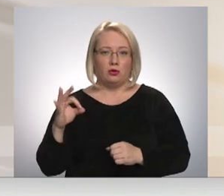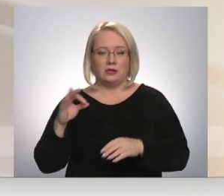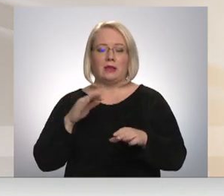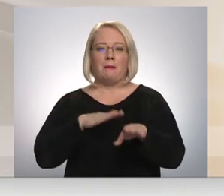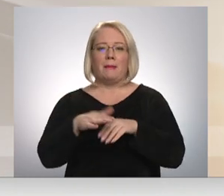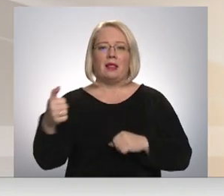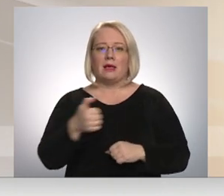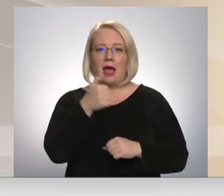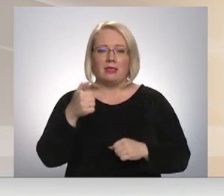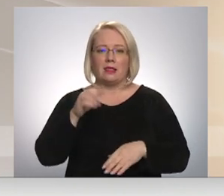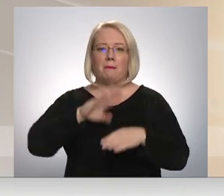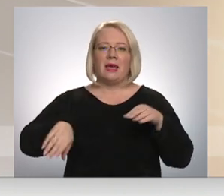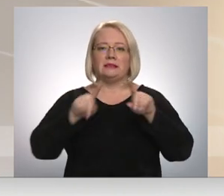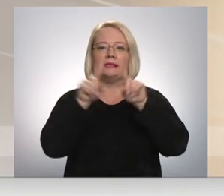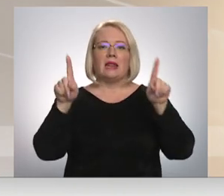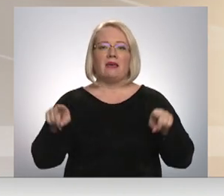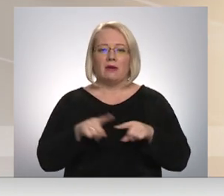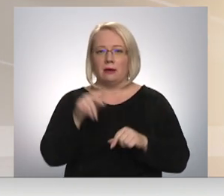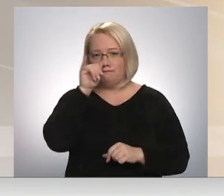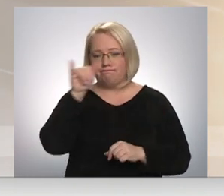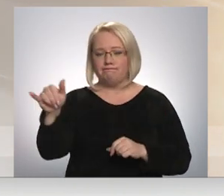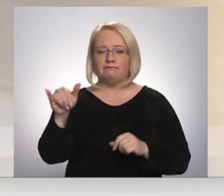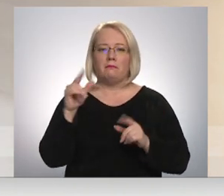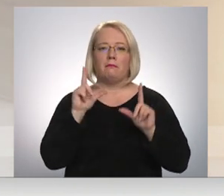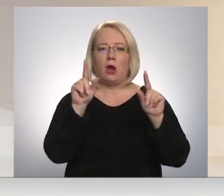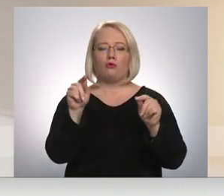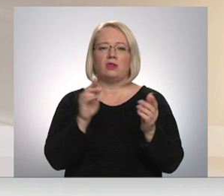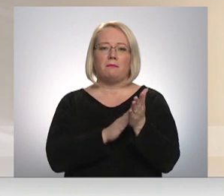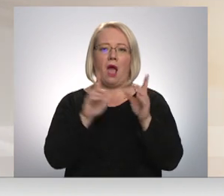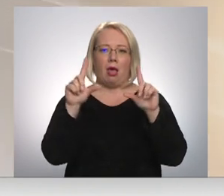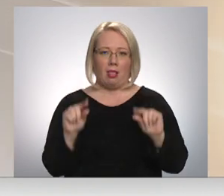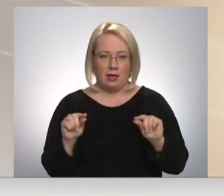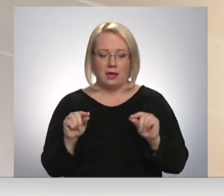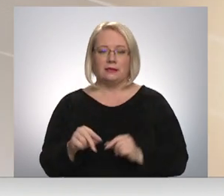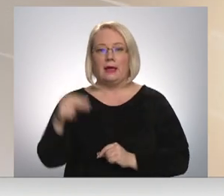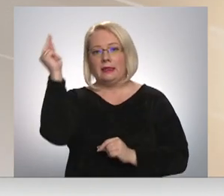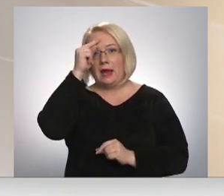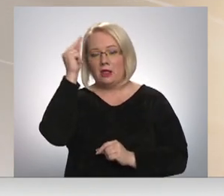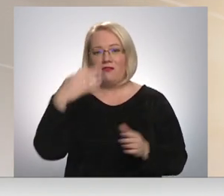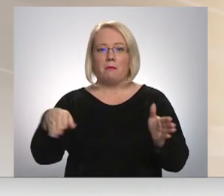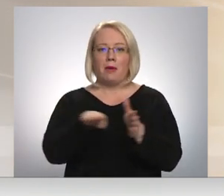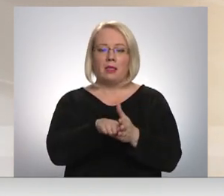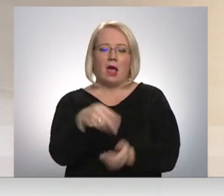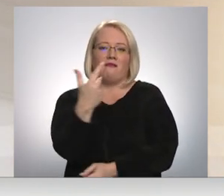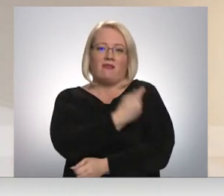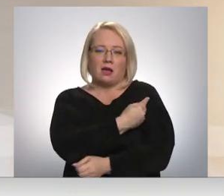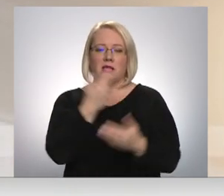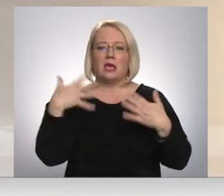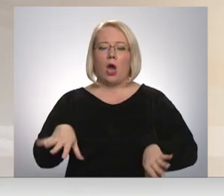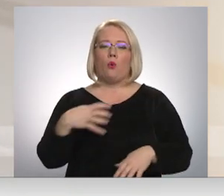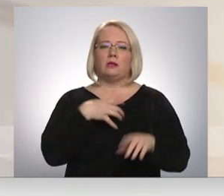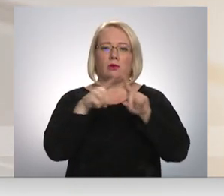personām bez certifikāta netiek piešķirtas braukšanas maksas atlaides. Treniņos var piedalīties ar vakcinācijas vai pārslamošanas